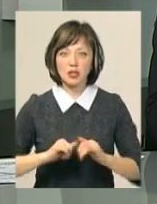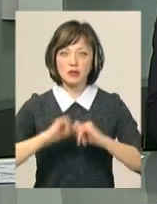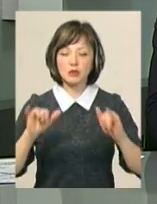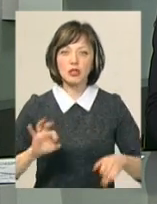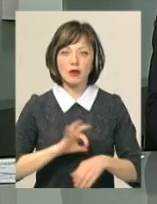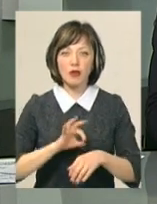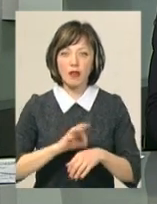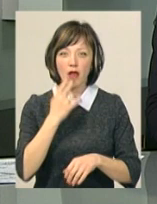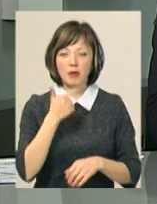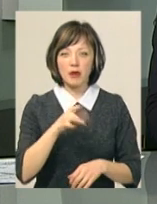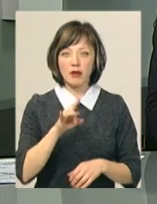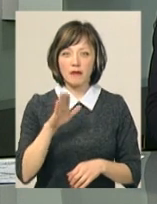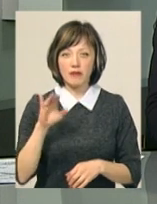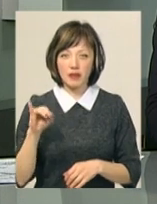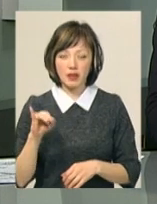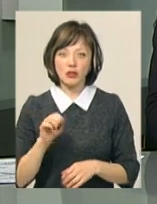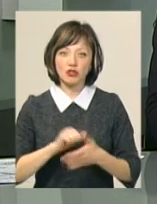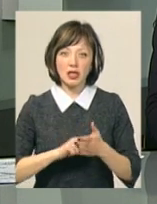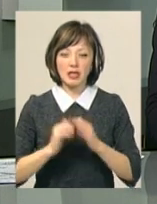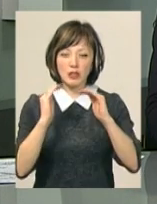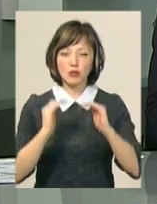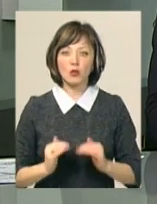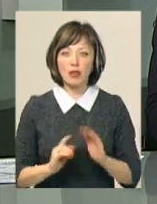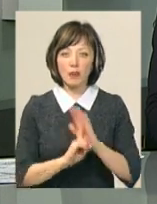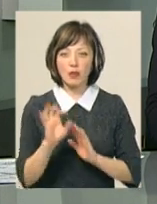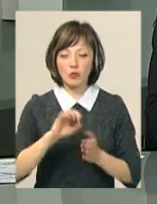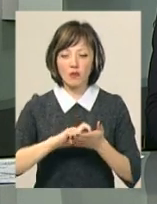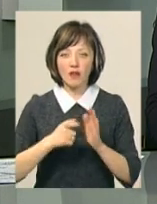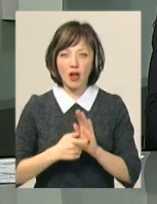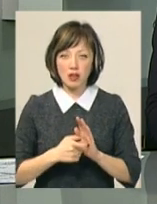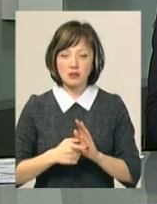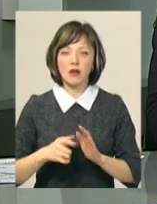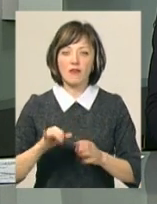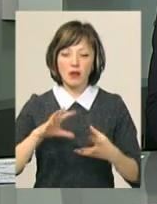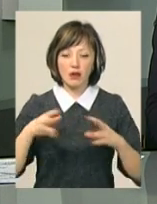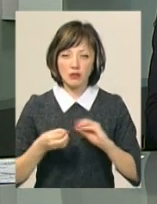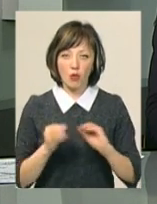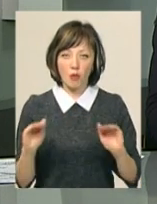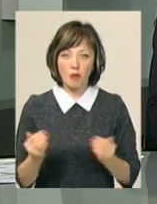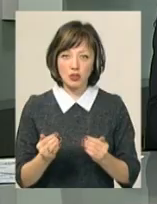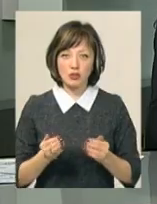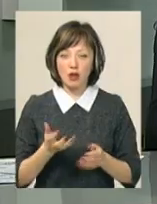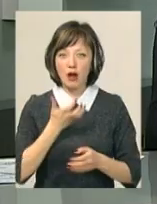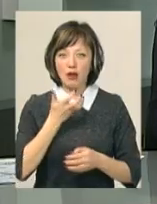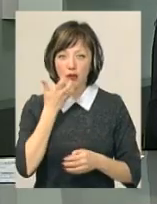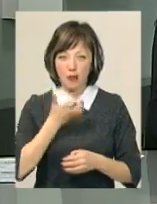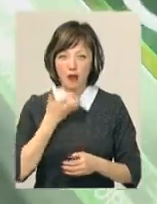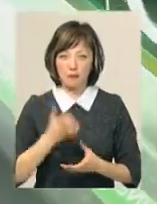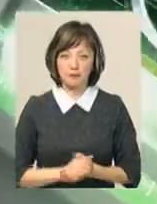захворювань на грип та ГРВІ та через занизьку температуру в класах і аудиторіях внаслідок обмеження подачі газу.